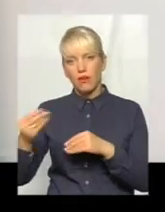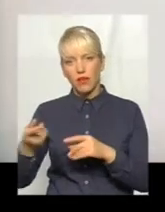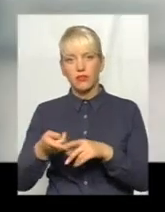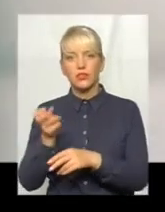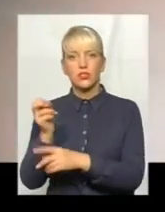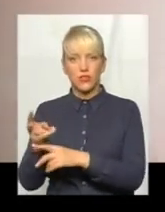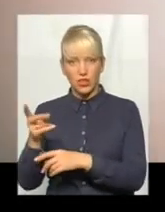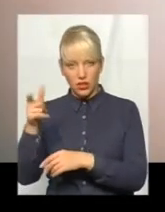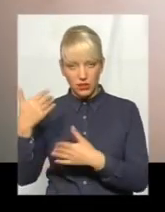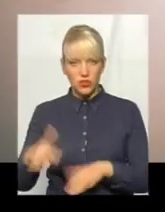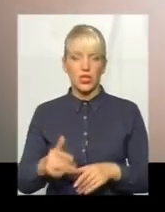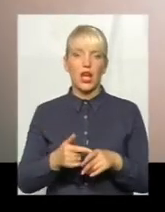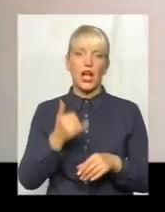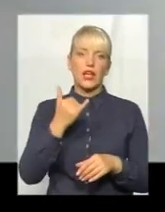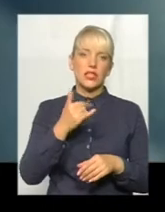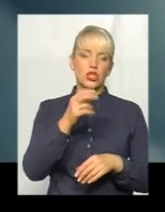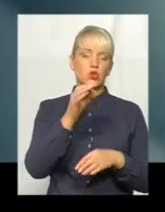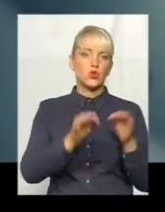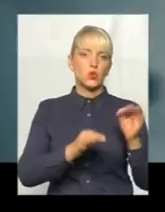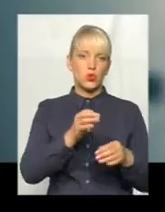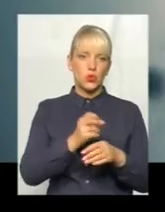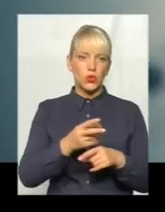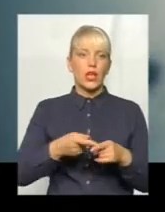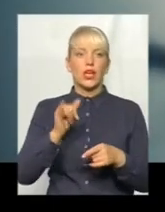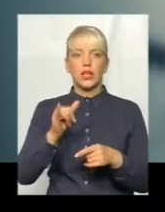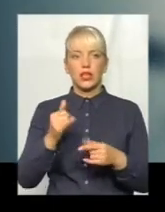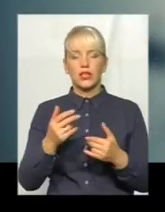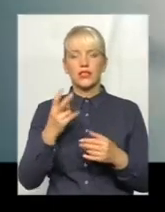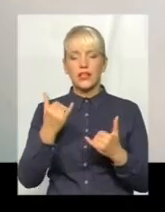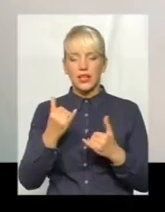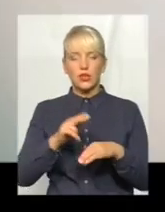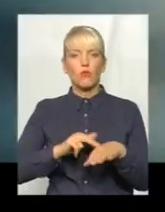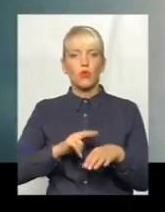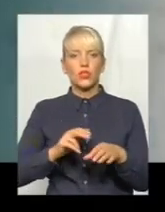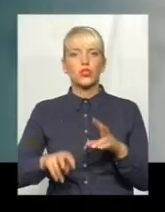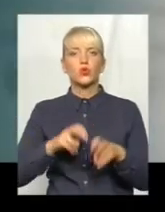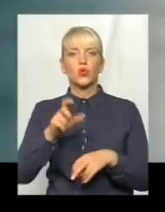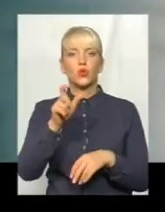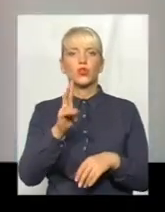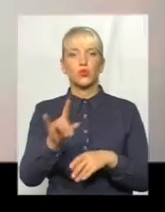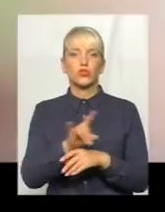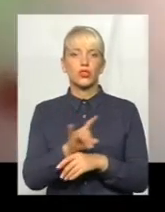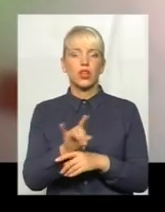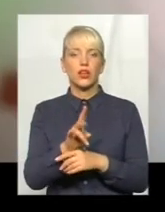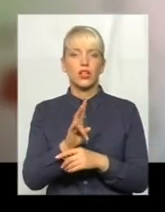шукає шахрая, котрий на чужий паспорт прибудився взяти кредит. Кредит, котрий за 5 років